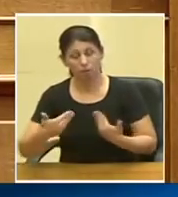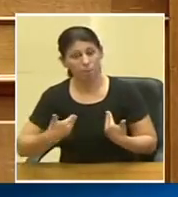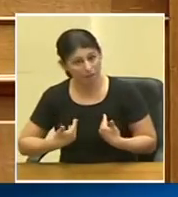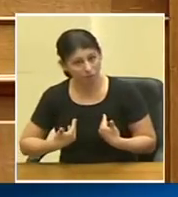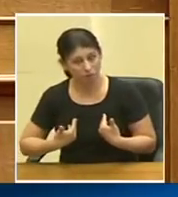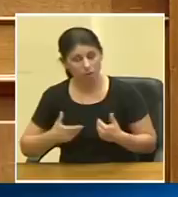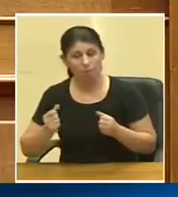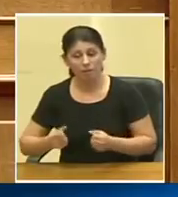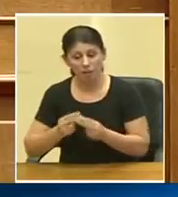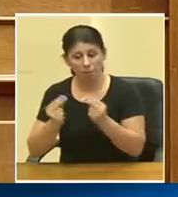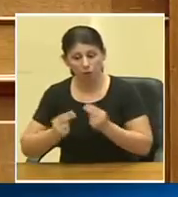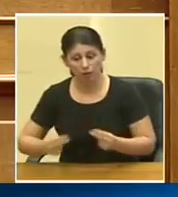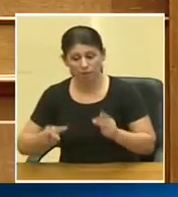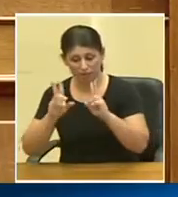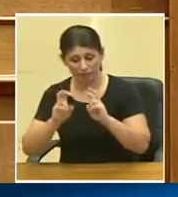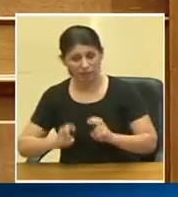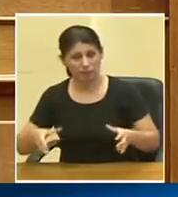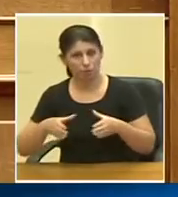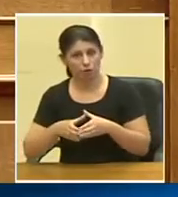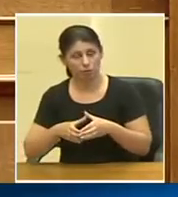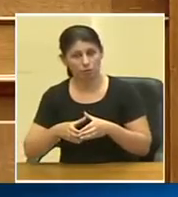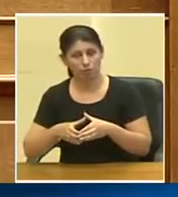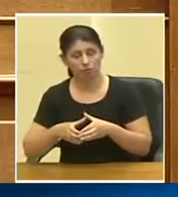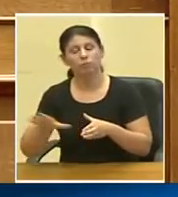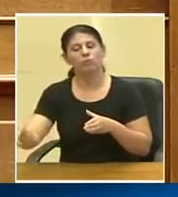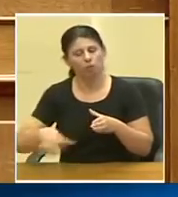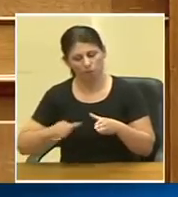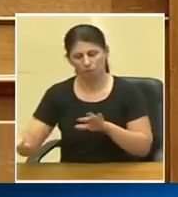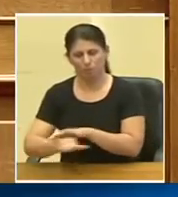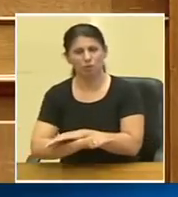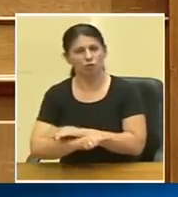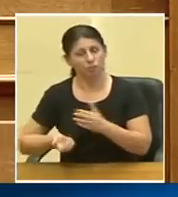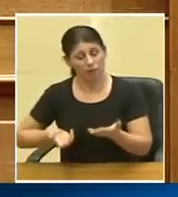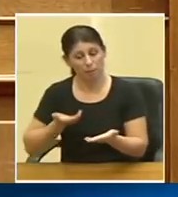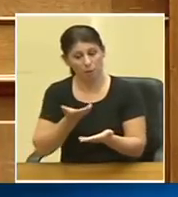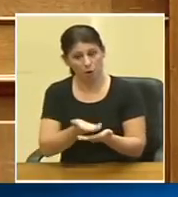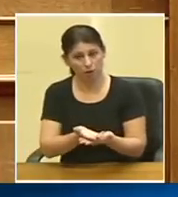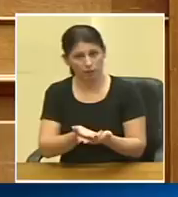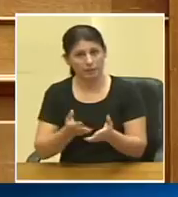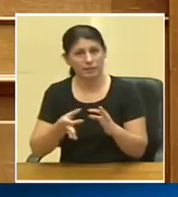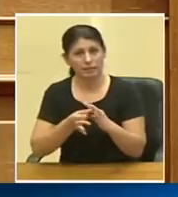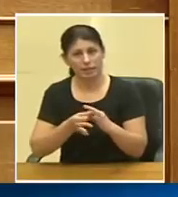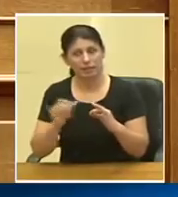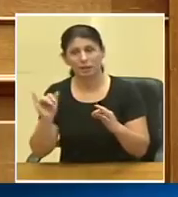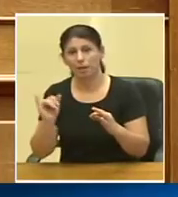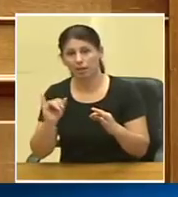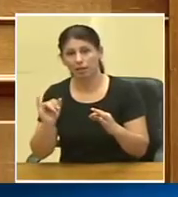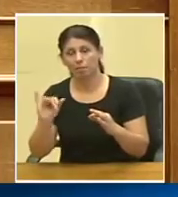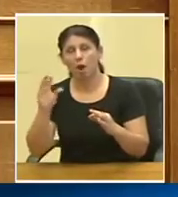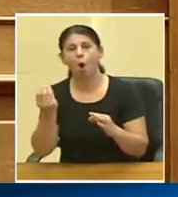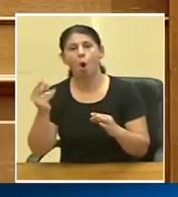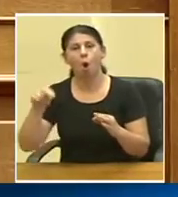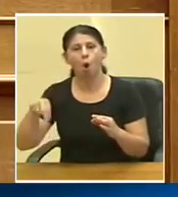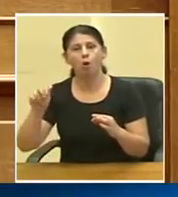βάση τα αποτελέσματα της Εξαστικής Επιτροπής το ξαναπαίρνουμε πίσω κάναμε πρόταση σε συνεργασία με το ίδρυμα ο Νάση